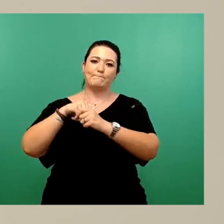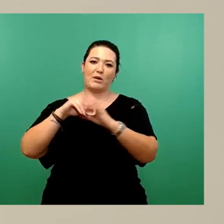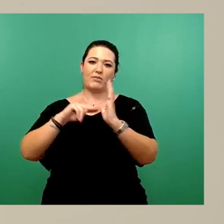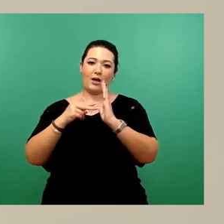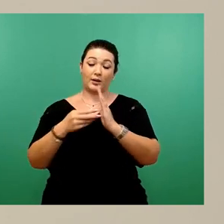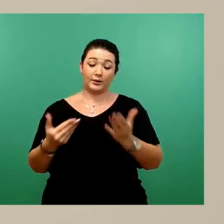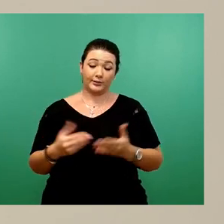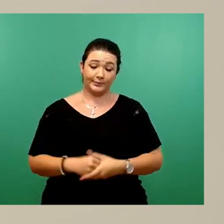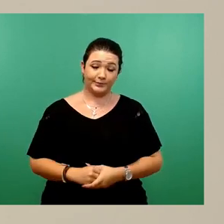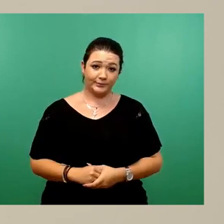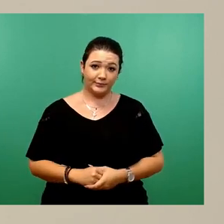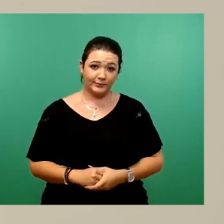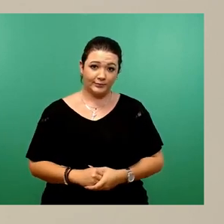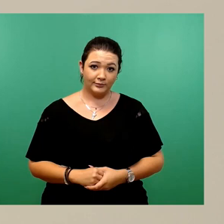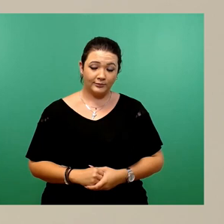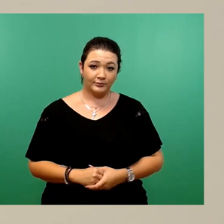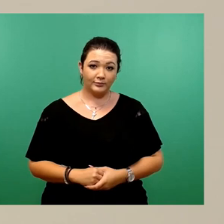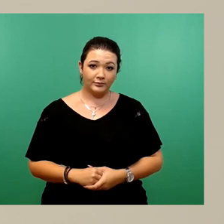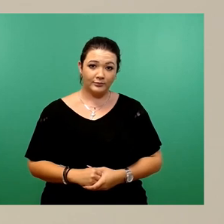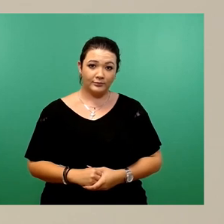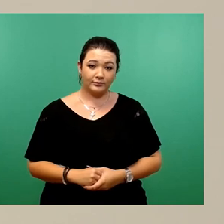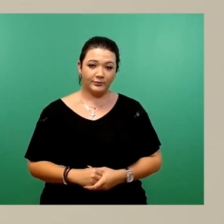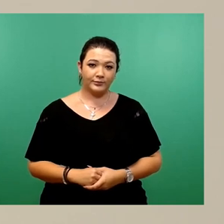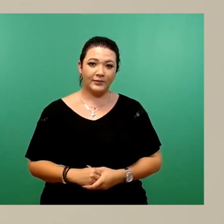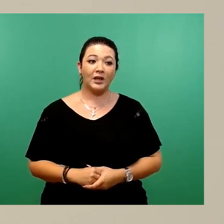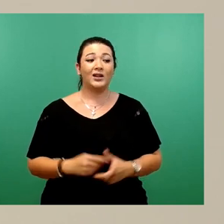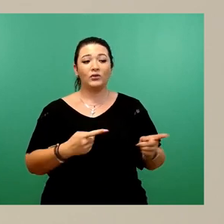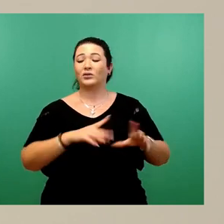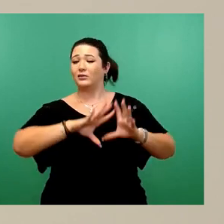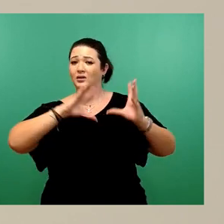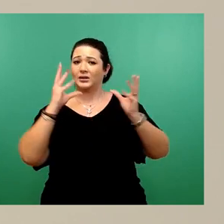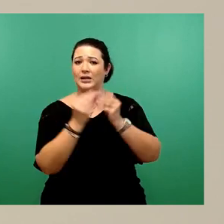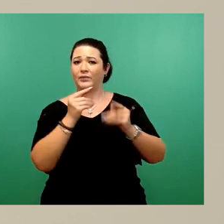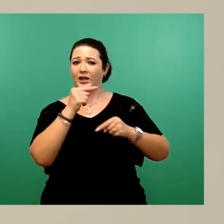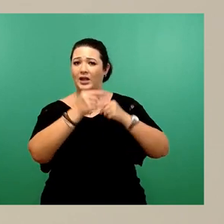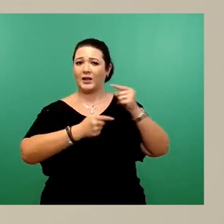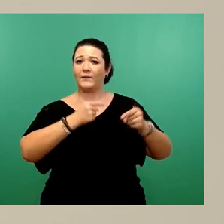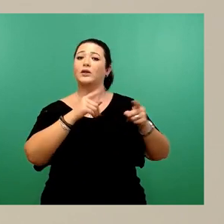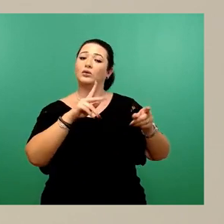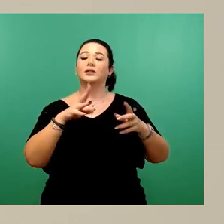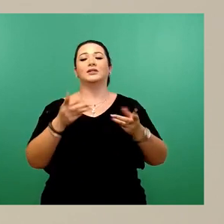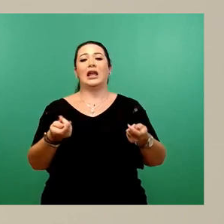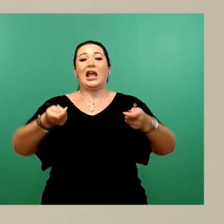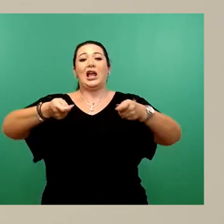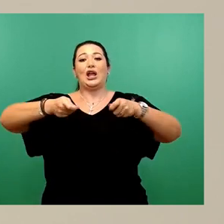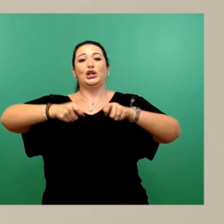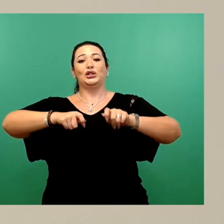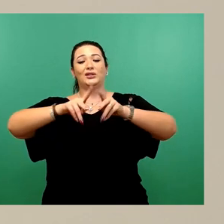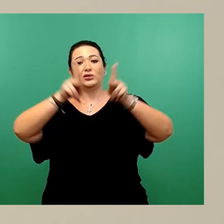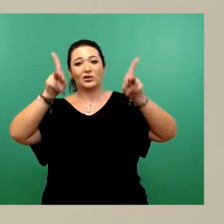im Rahmen dieses gesamten Entwicklungen des Rahmenplansgebietes ist natürlich das Erschließungskonzept, das weiter erfeinert werden muss.